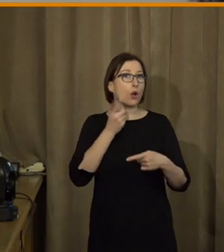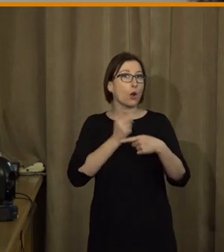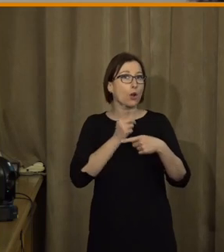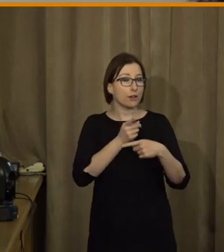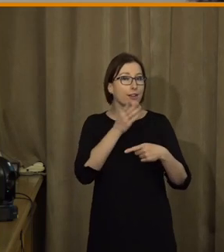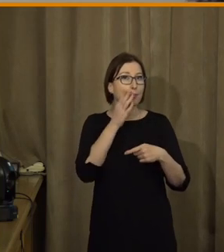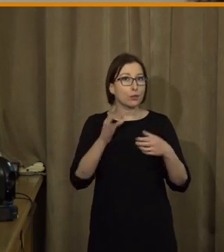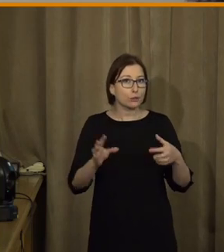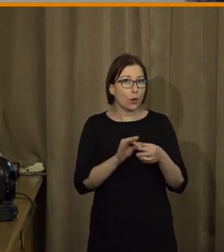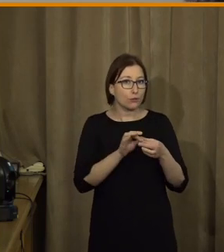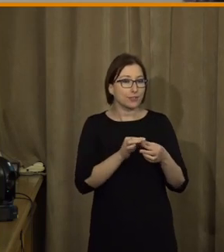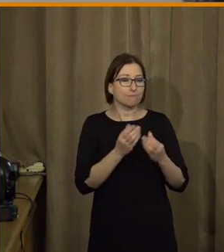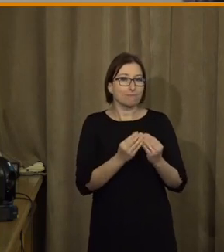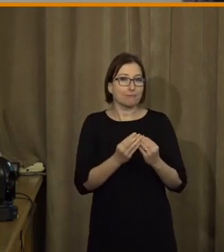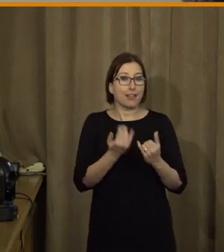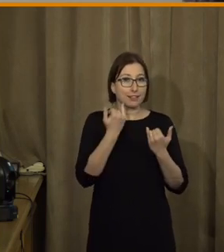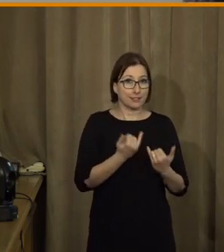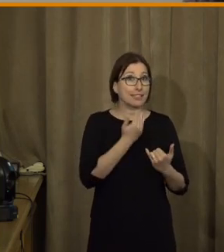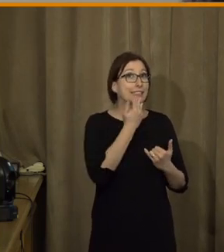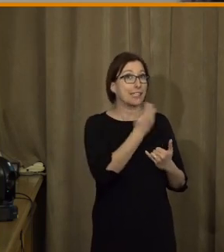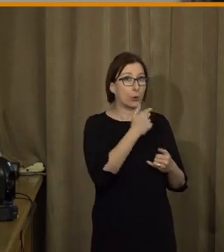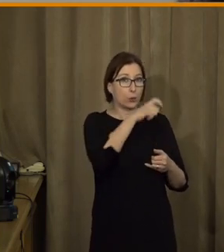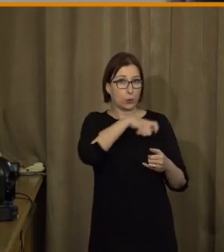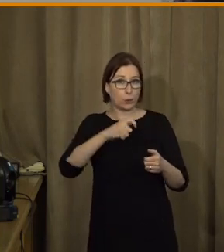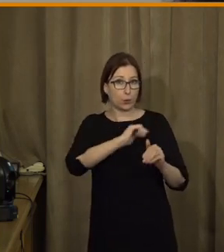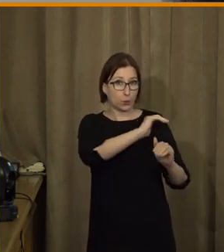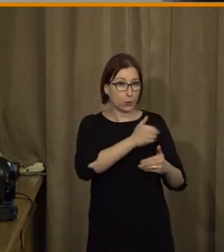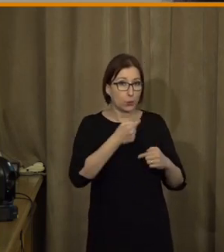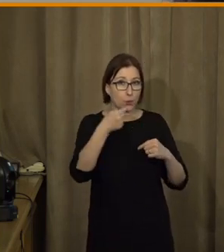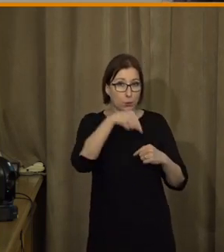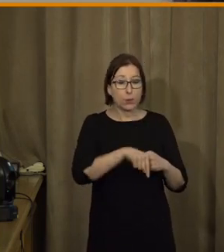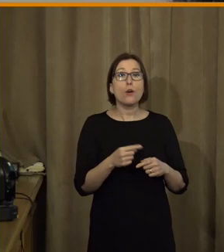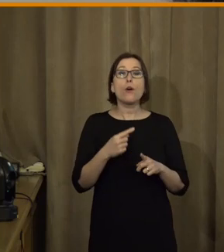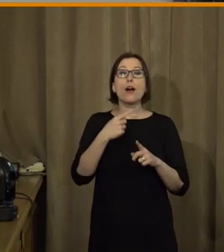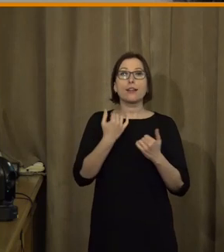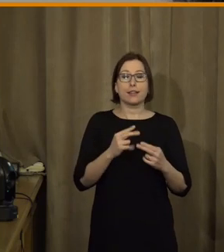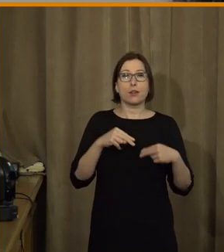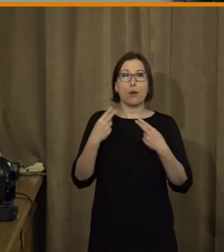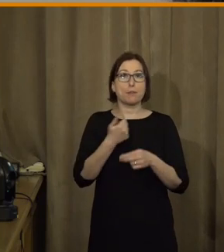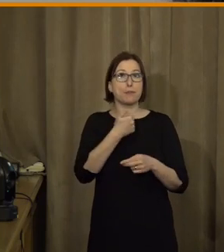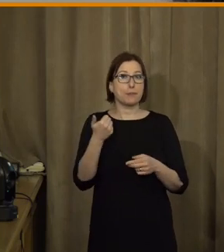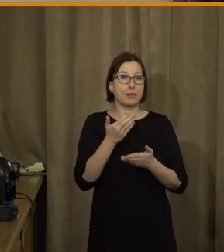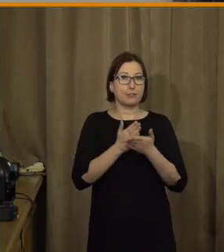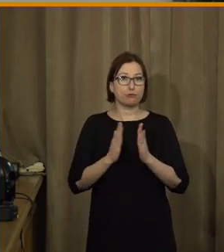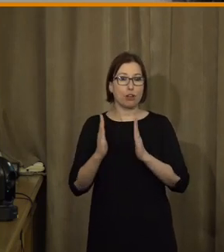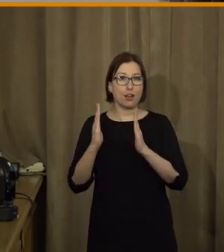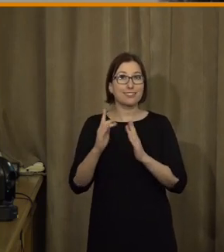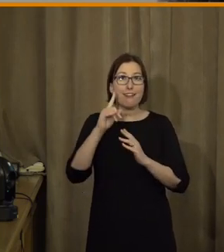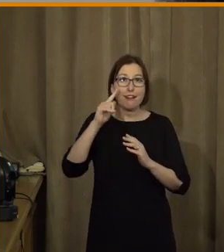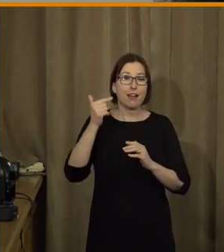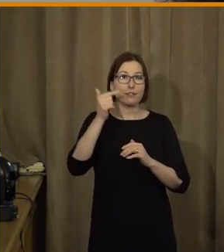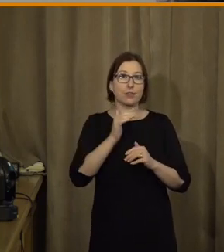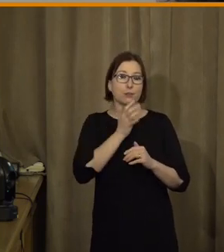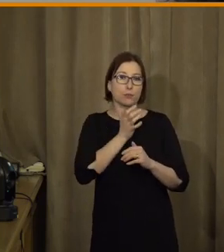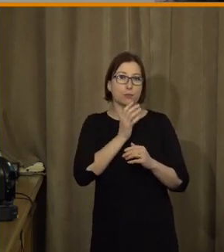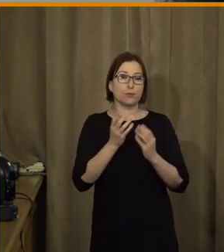datech a já předávám, děkuji moc panelistům a předávám slovo naší první, vlastně hlavní